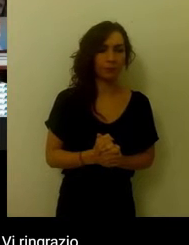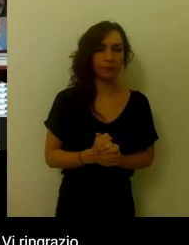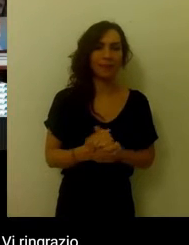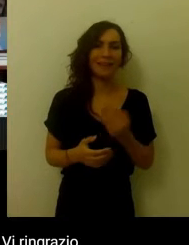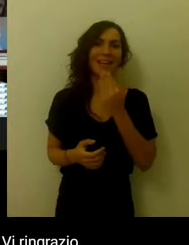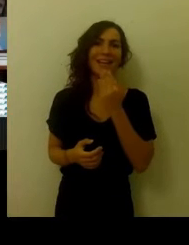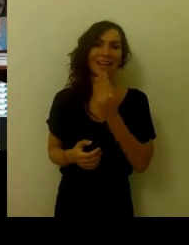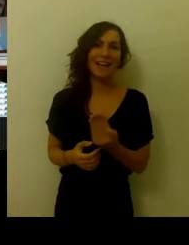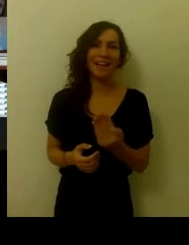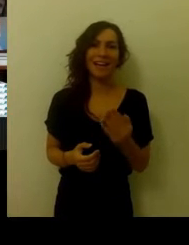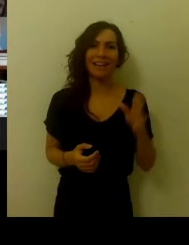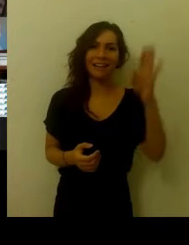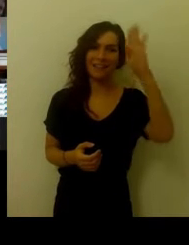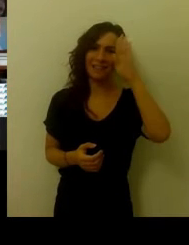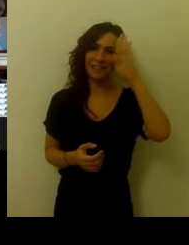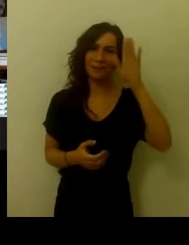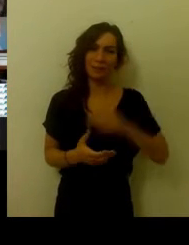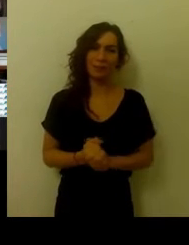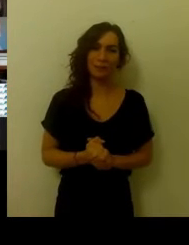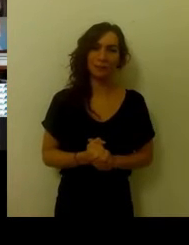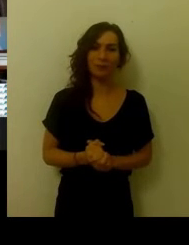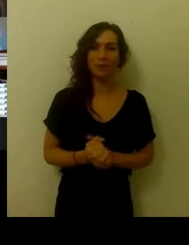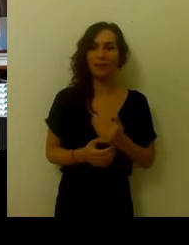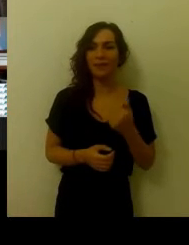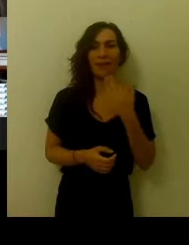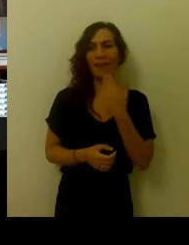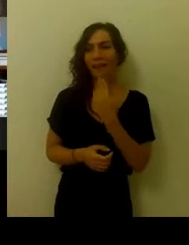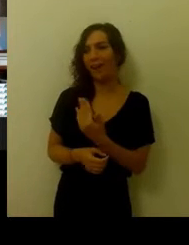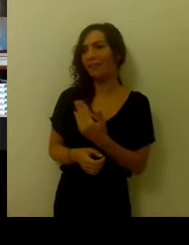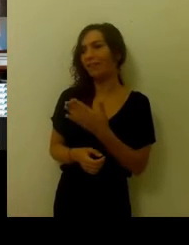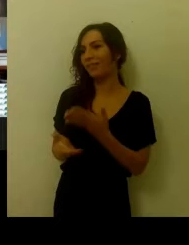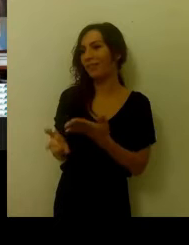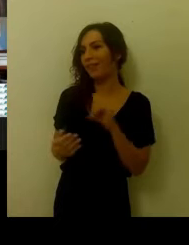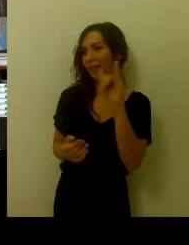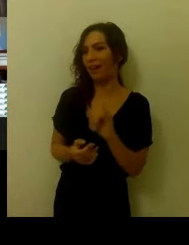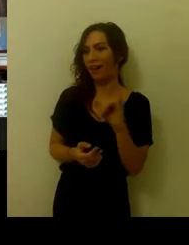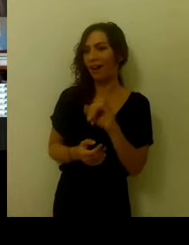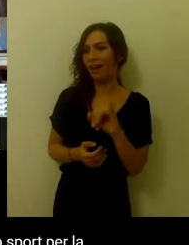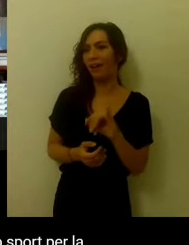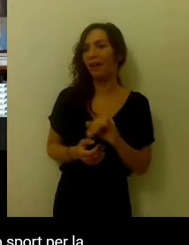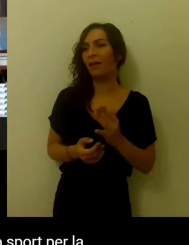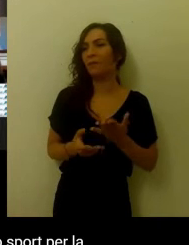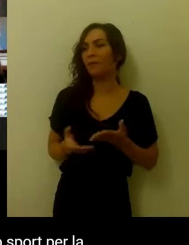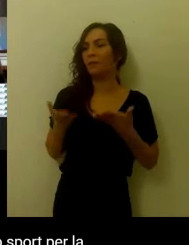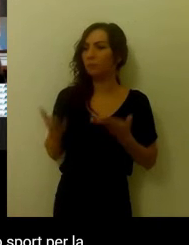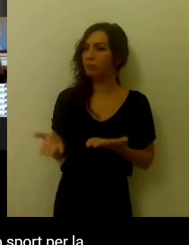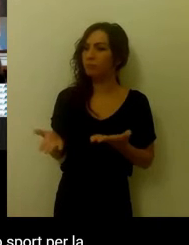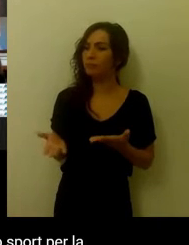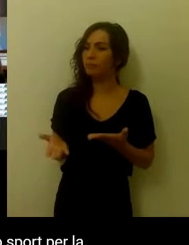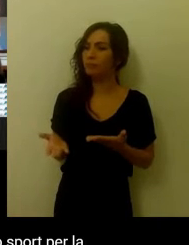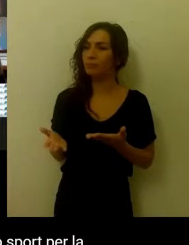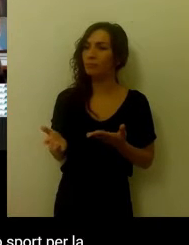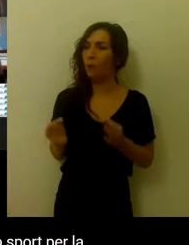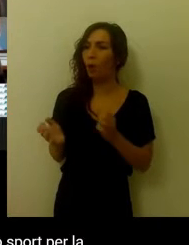E vi ringrazio per l'attenzione. Grazie a te Ilaria per questo importante